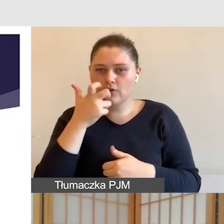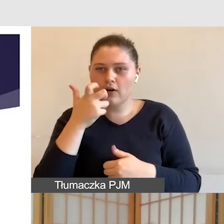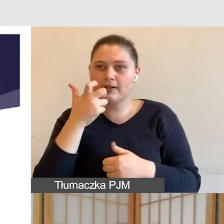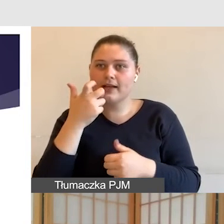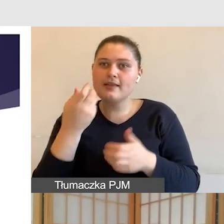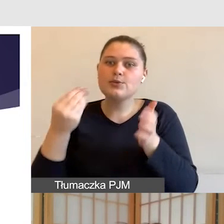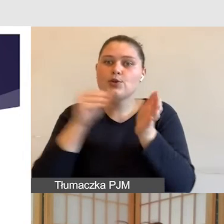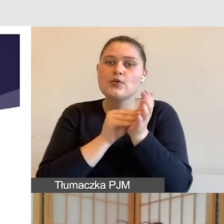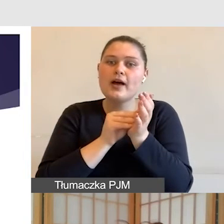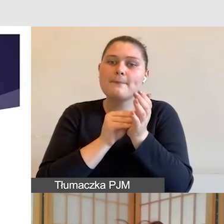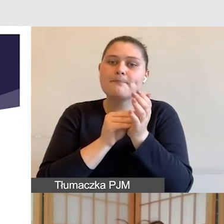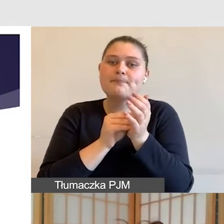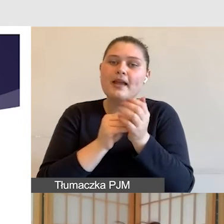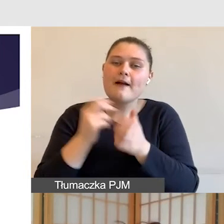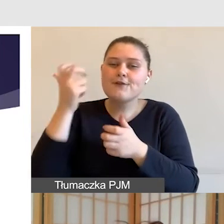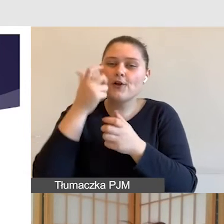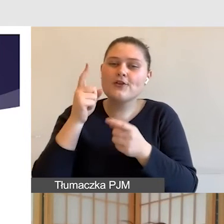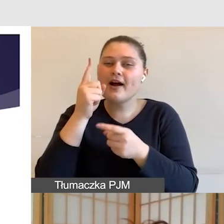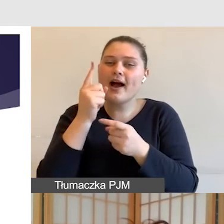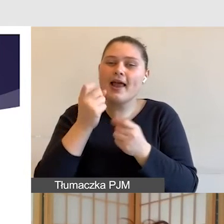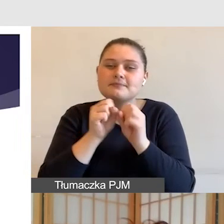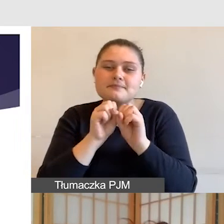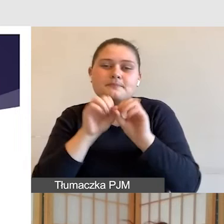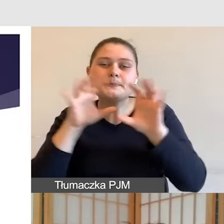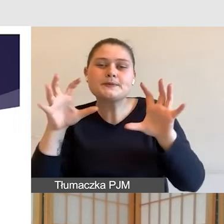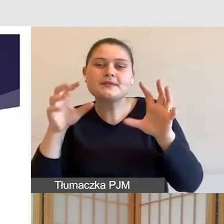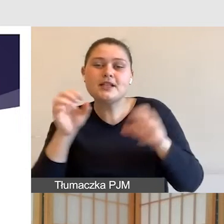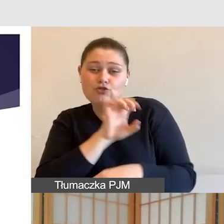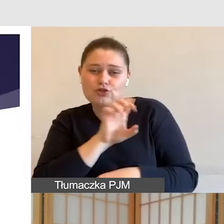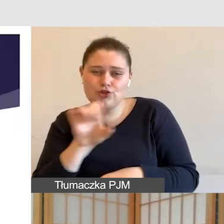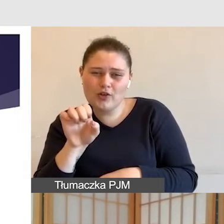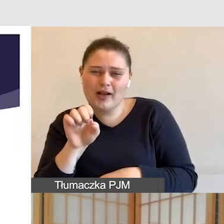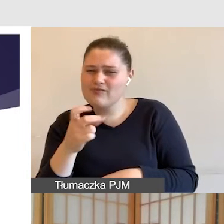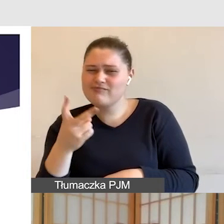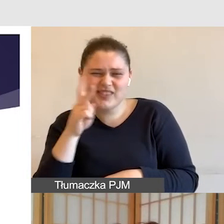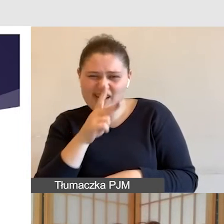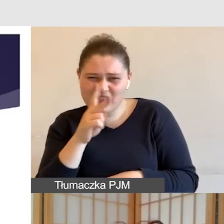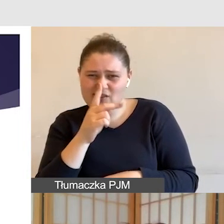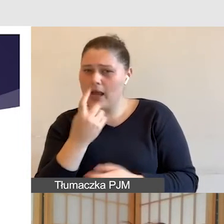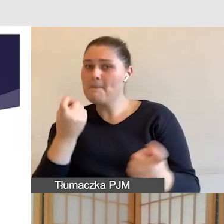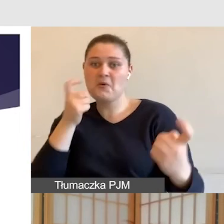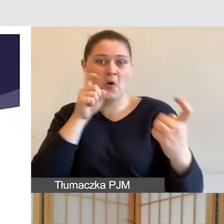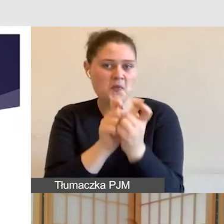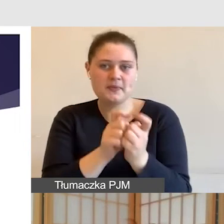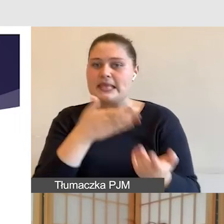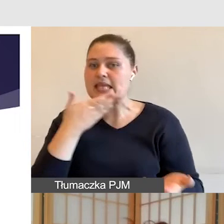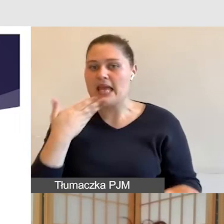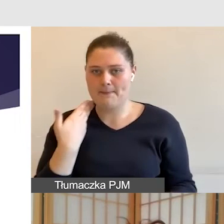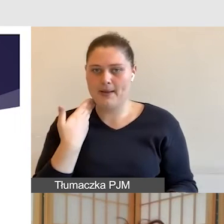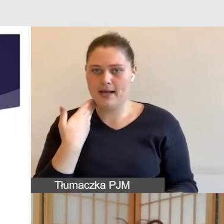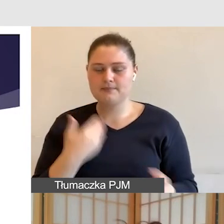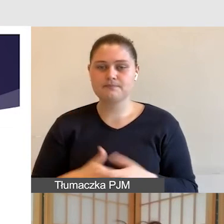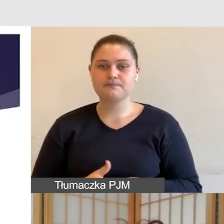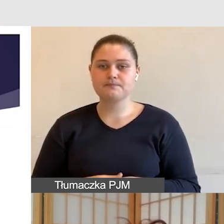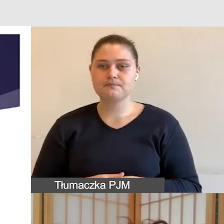treść, byłoby to bardzo słabo widoczne, czyli ten kontrast byłby absolutnie niepoprawny, jeżeli chodzi tutaj o